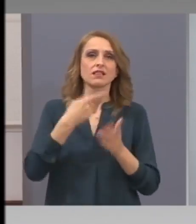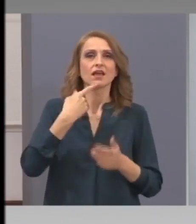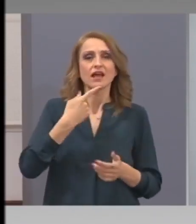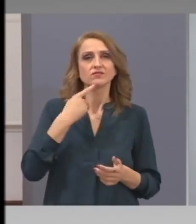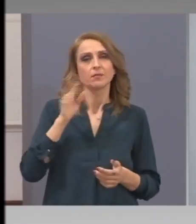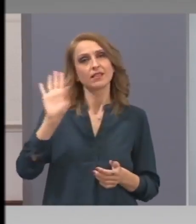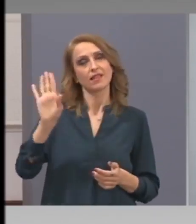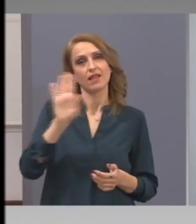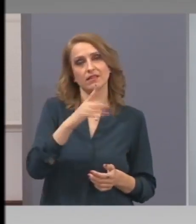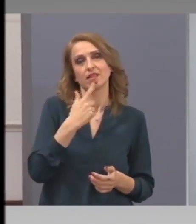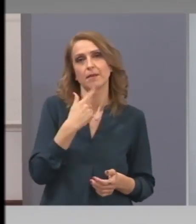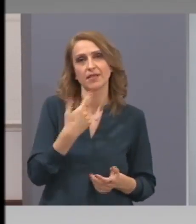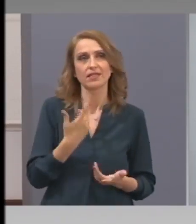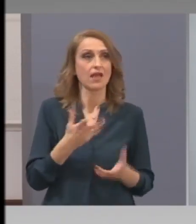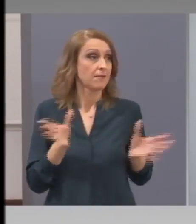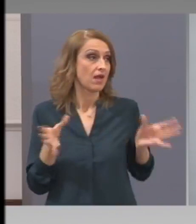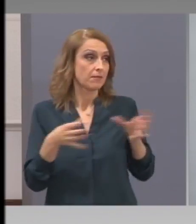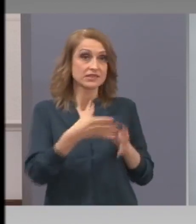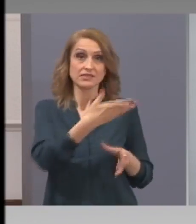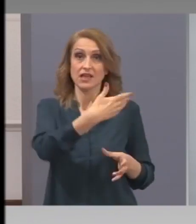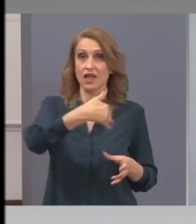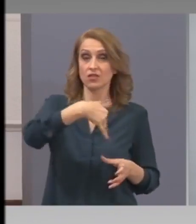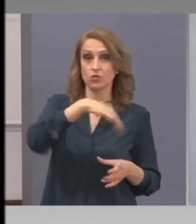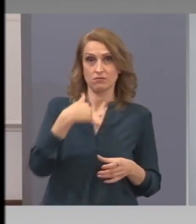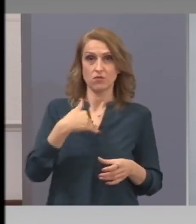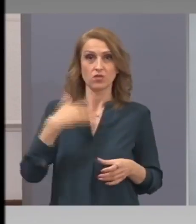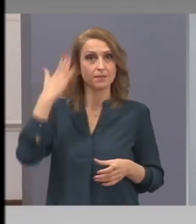Караникол, в Горанов, с Деница.